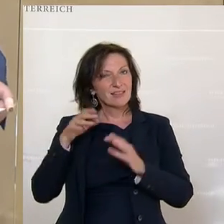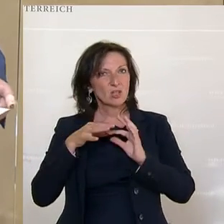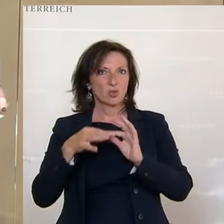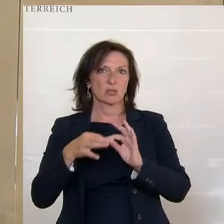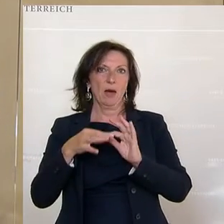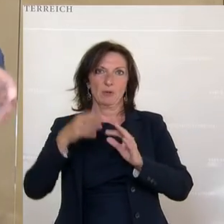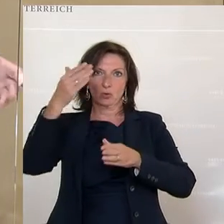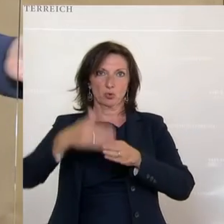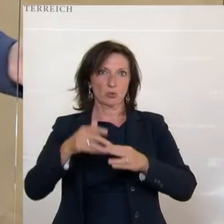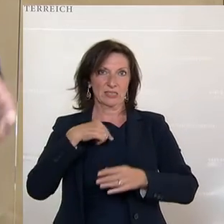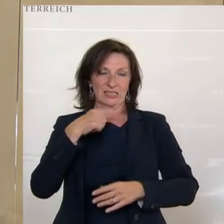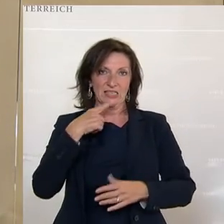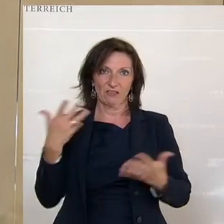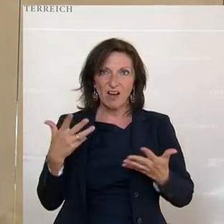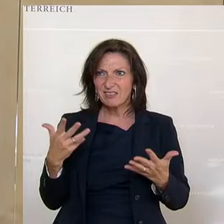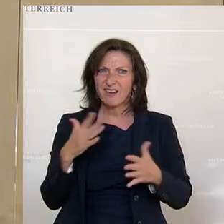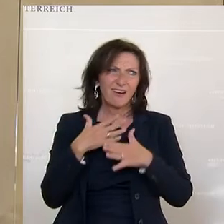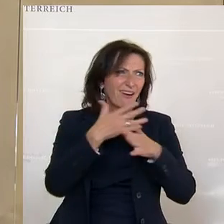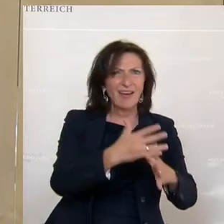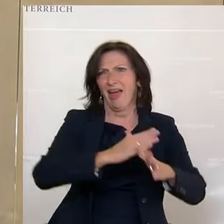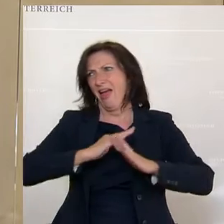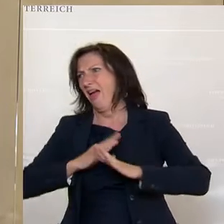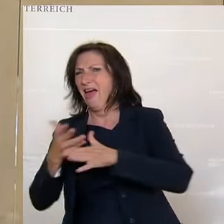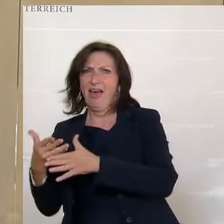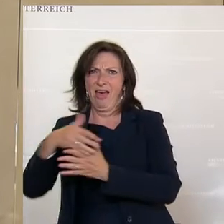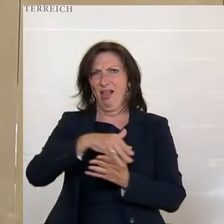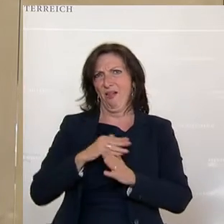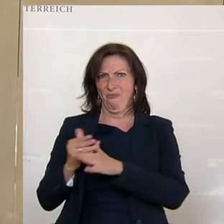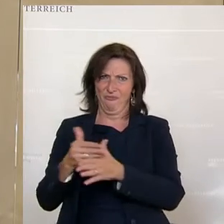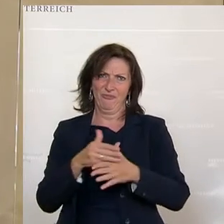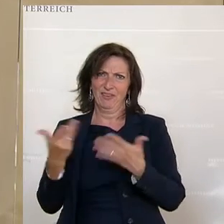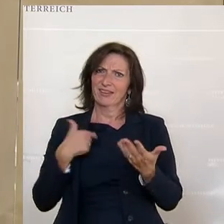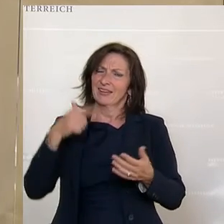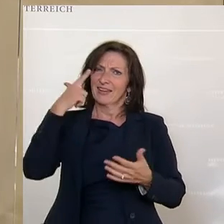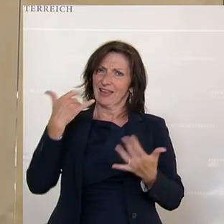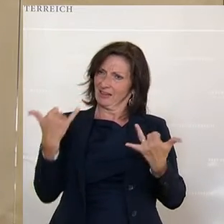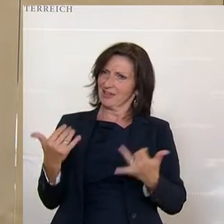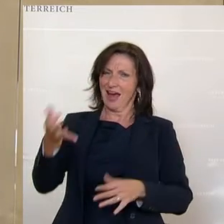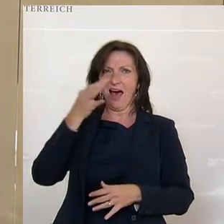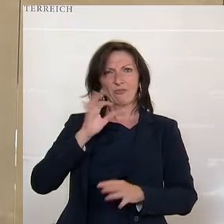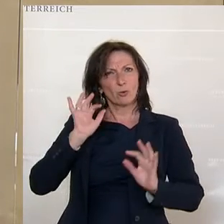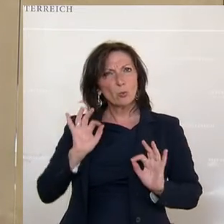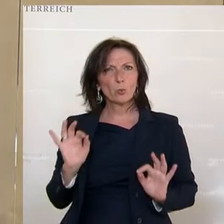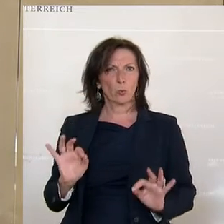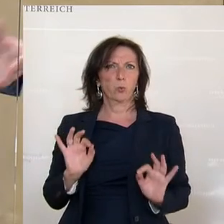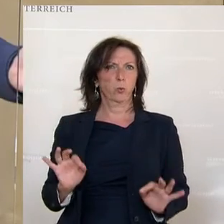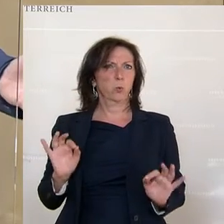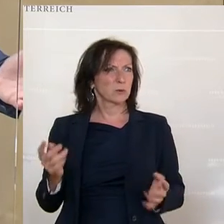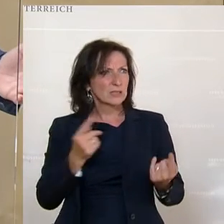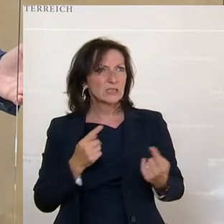damit, dass ich sage, helfen wir uns gegenseitig. Ich glaube, das ist ein guter Anlass, diese Anfrage hier heute. Ich glaube, wir können noch mehr informieren.